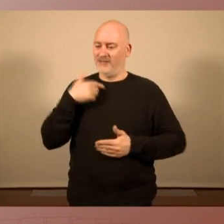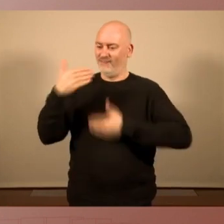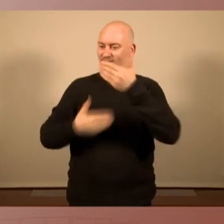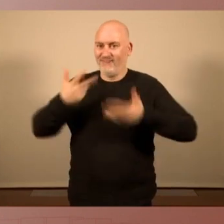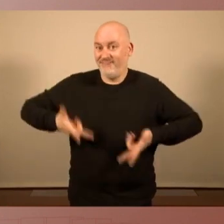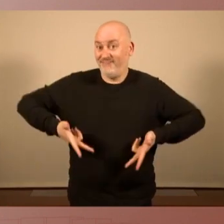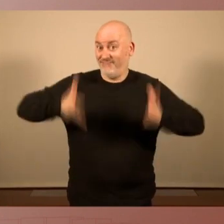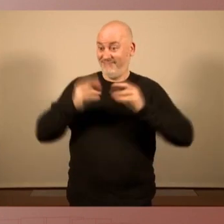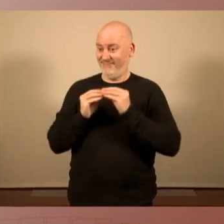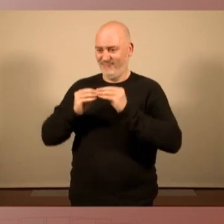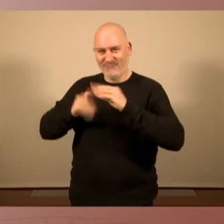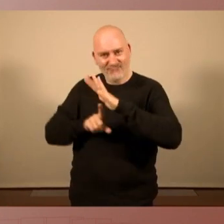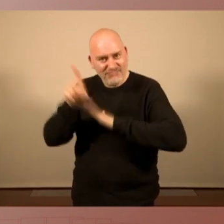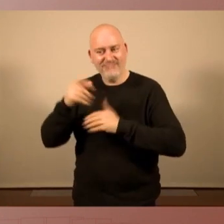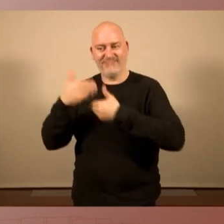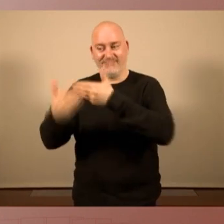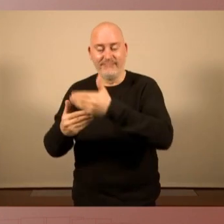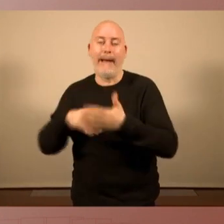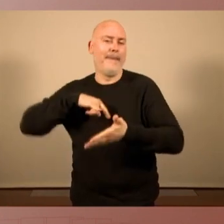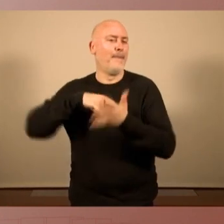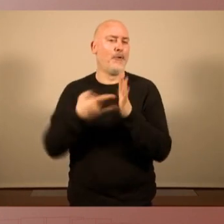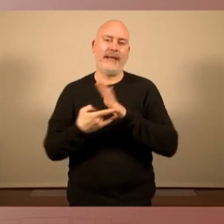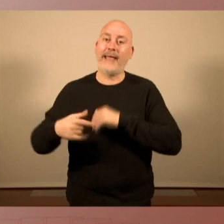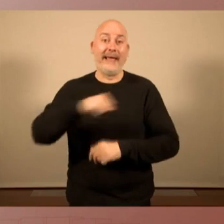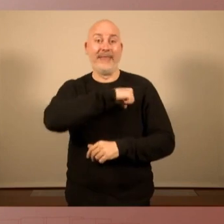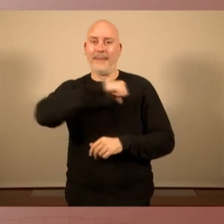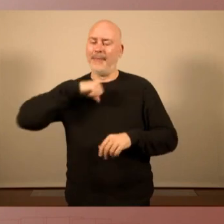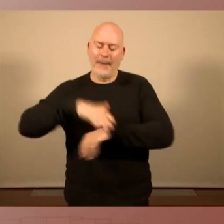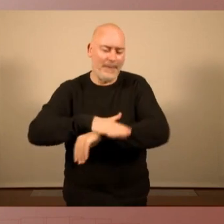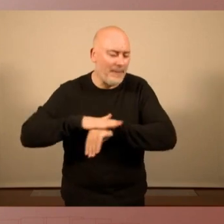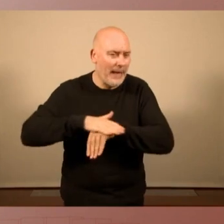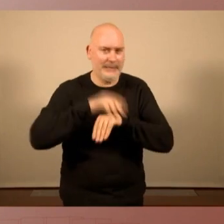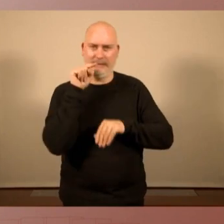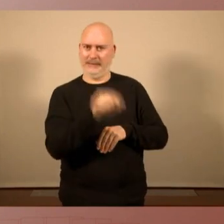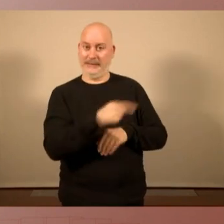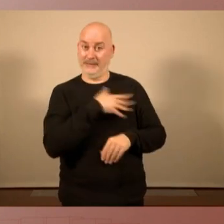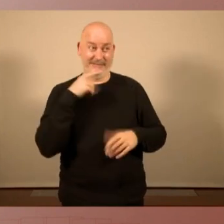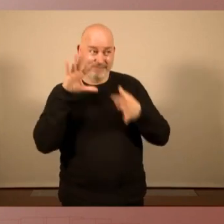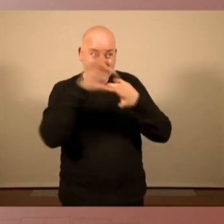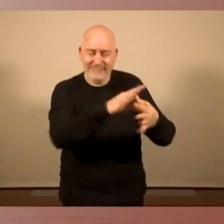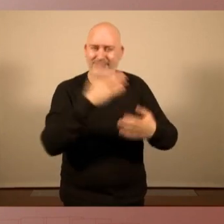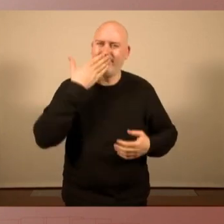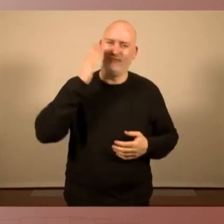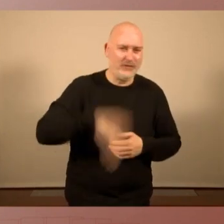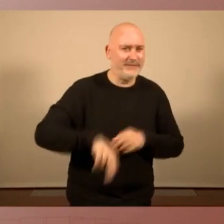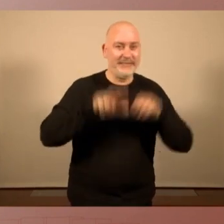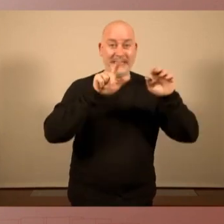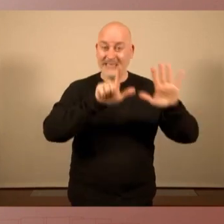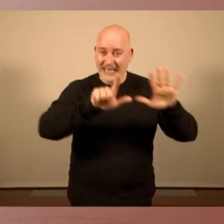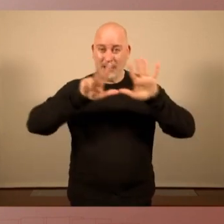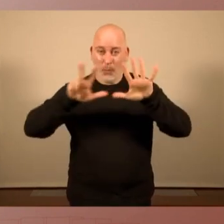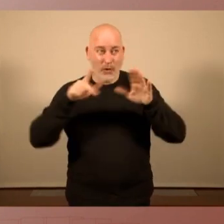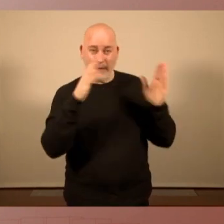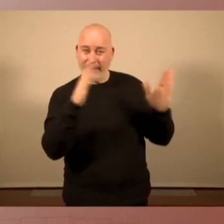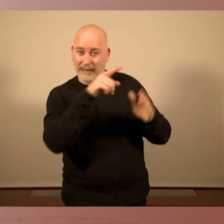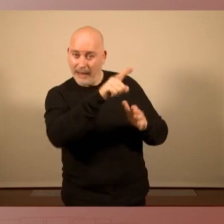del nostre projecte d'independència. No hi té cabuda en aquest règim del 78. No hi té cabuda en el